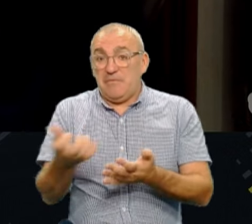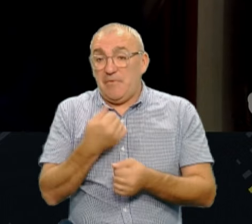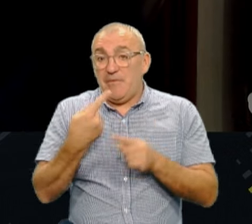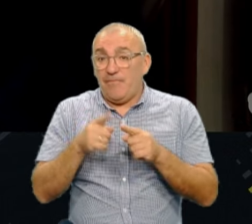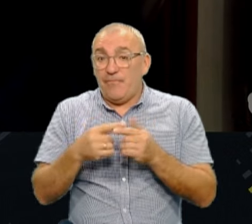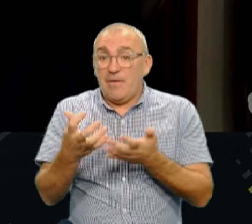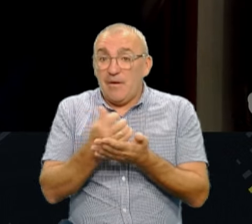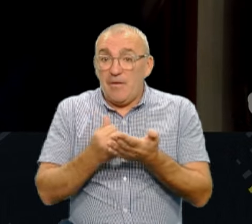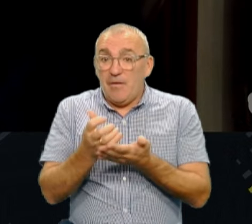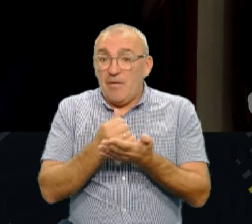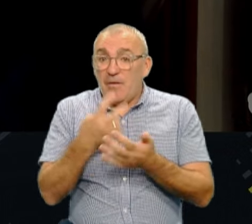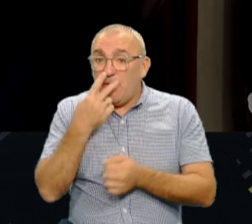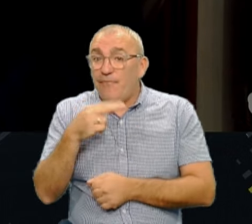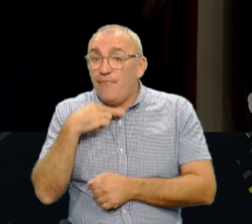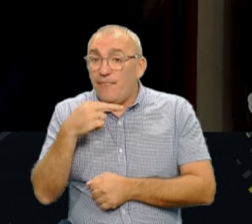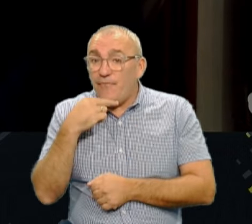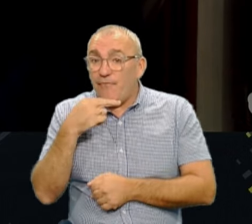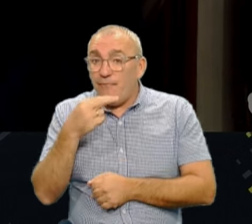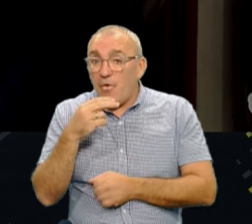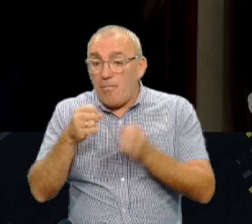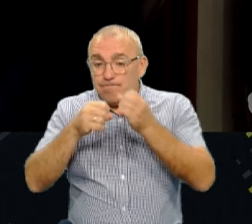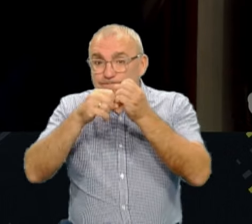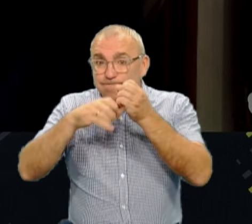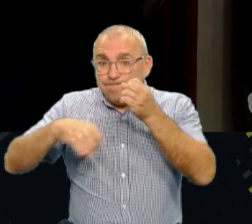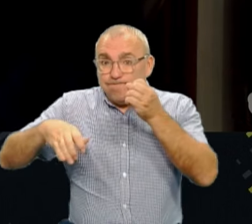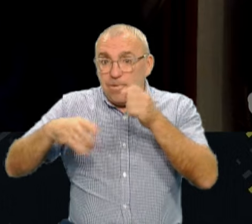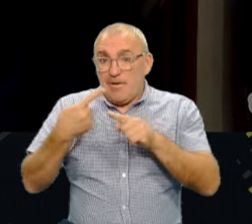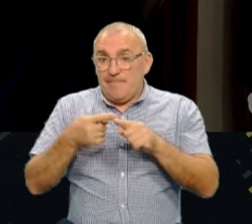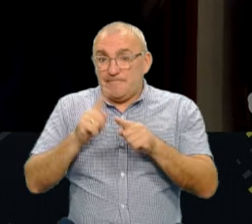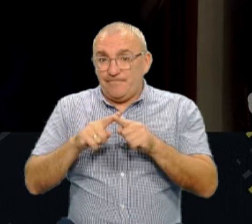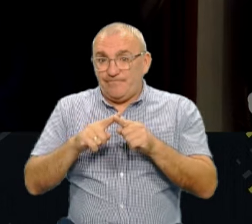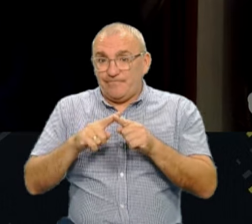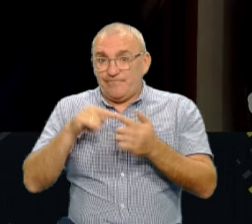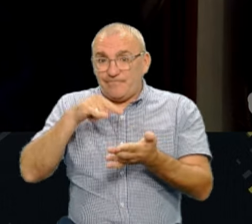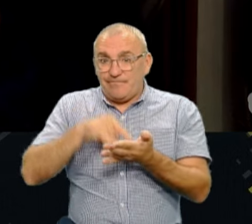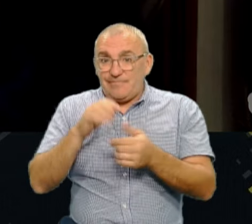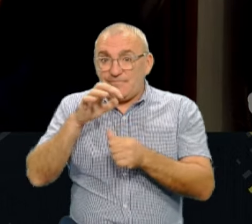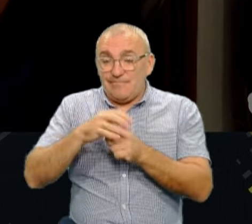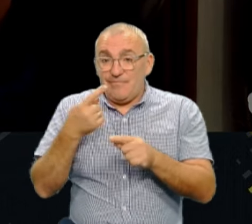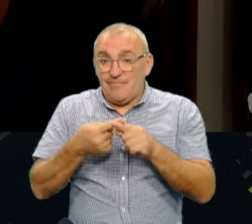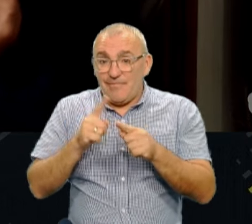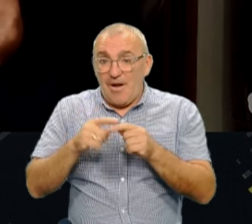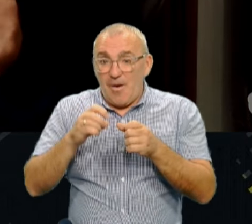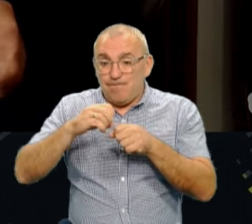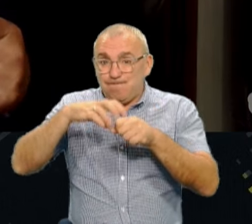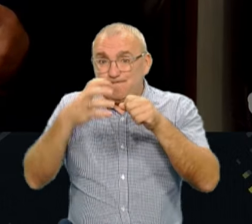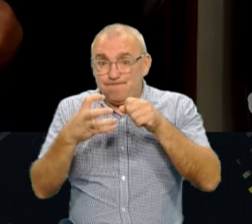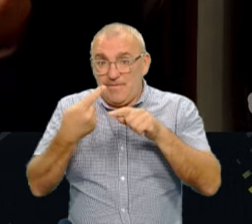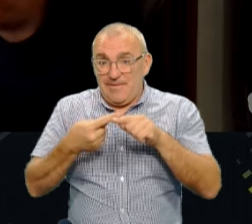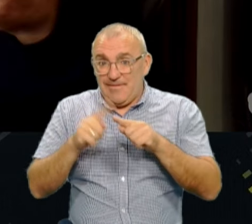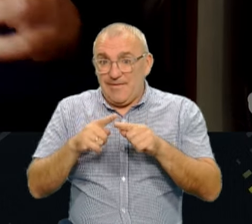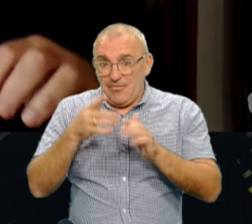сироїшки, потрібно дивитися на це потовщення, що йде на грибах. Оця вульва так звана, розумієте?